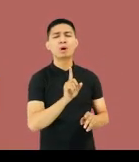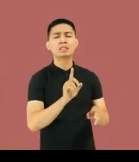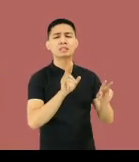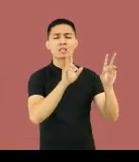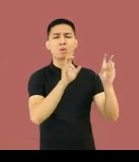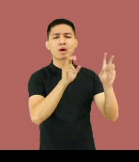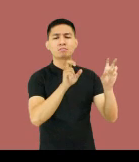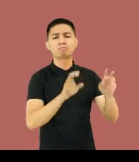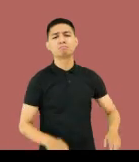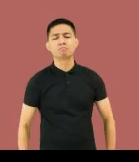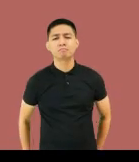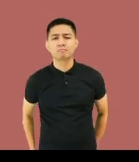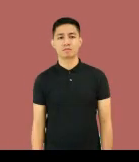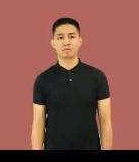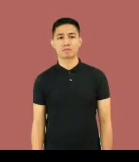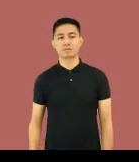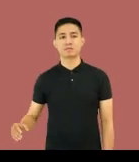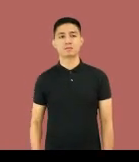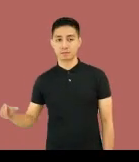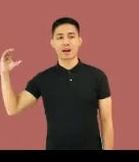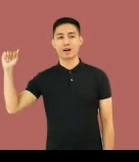Siya ba ay isang kartografo,